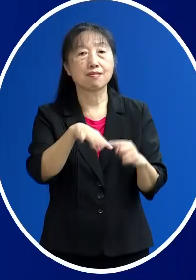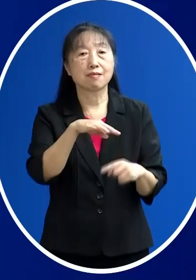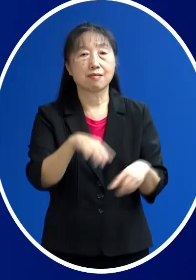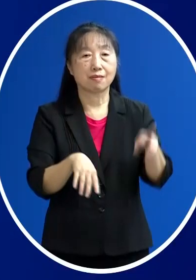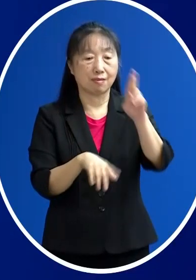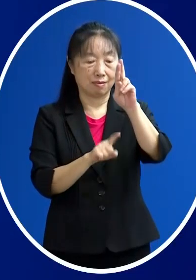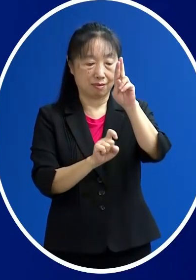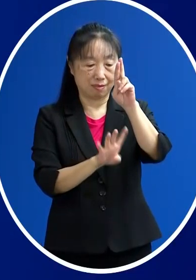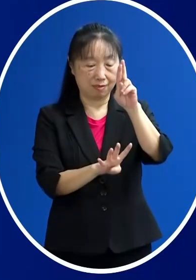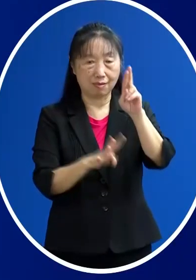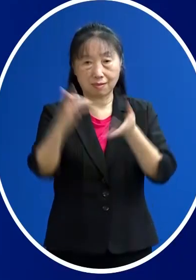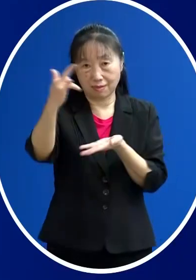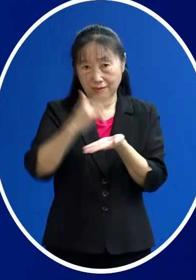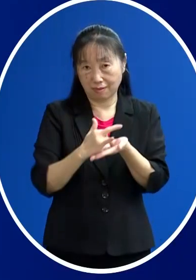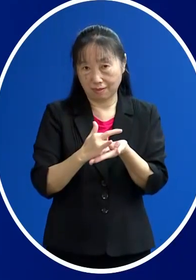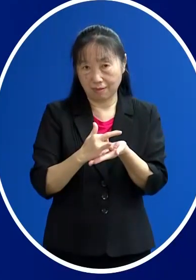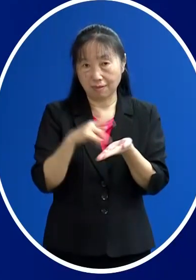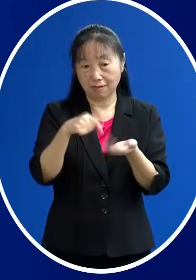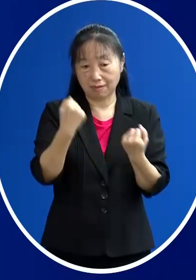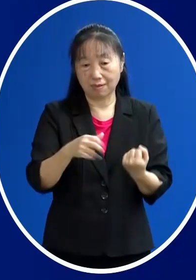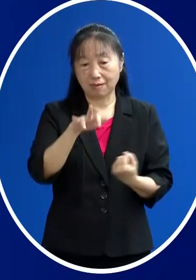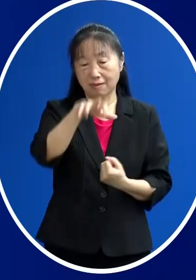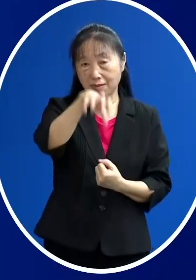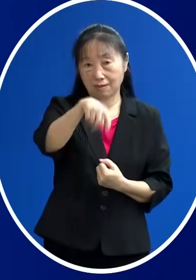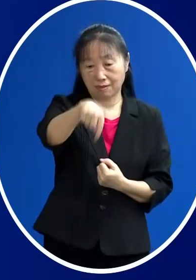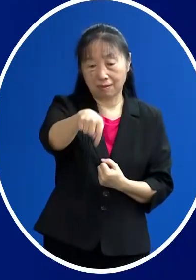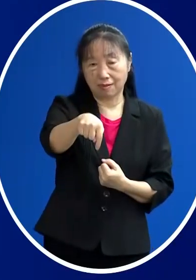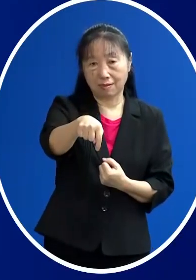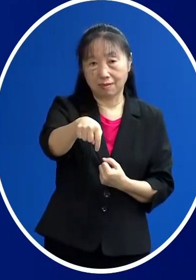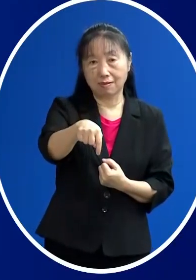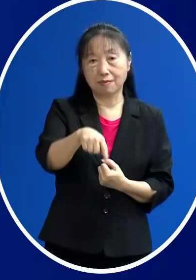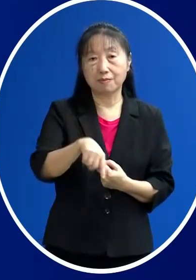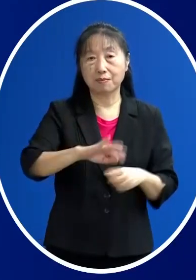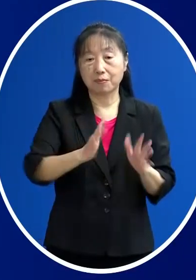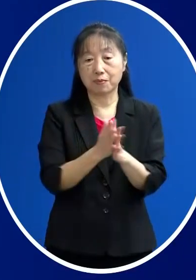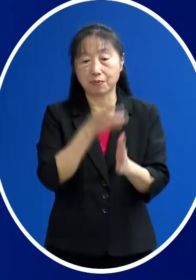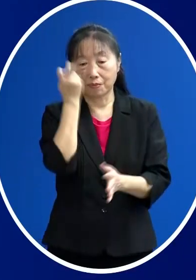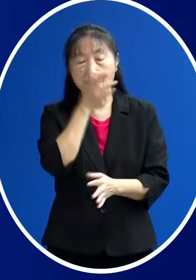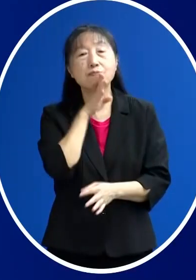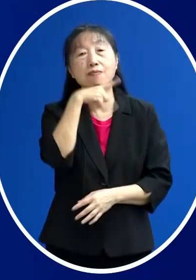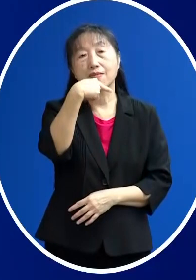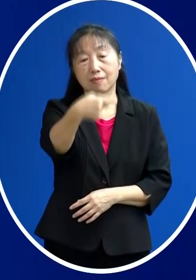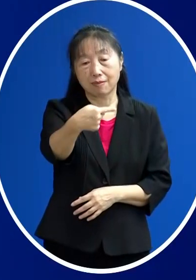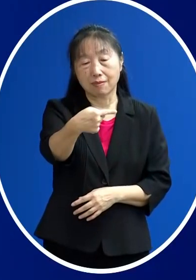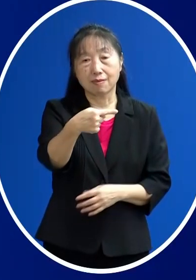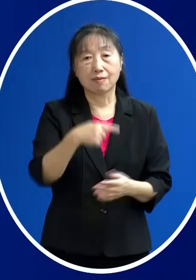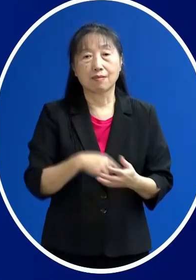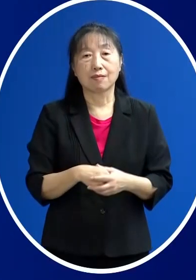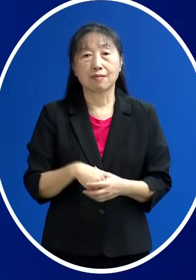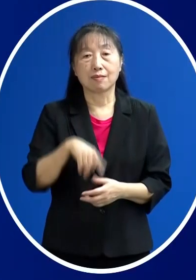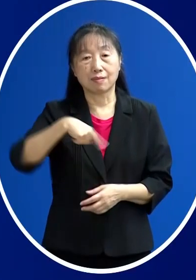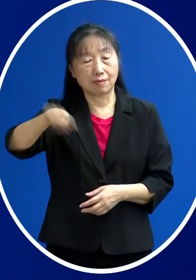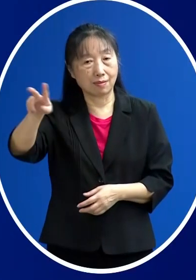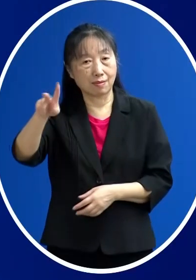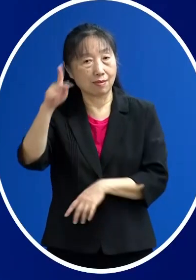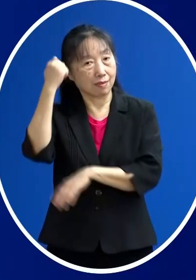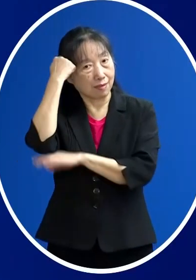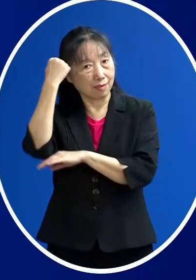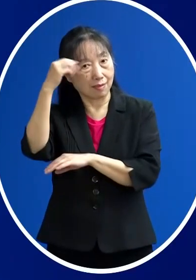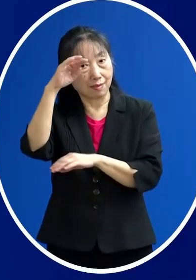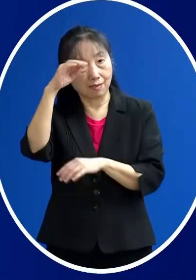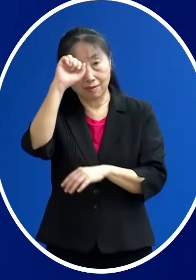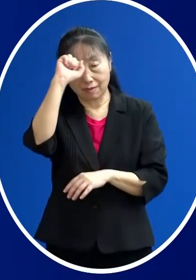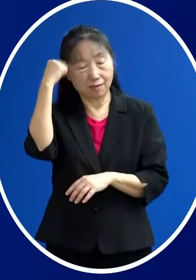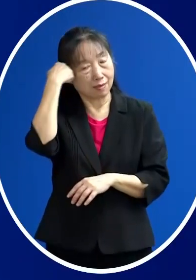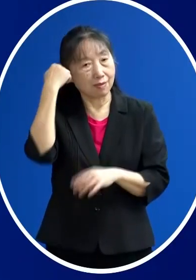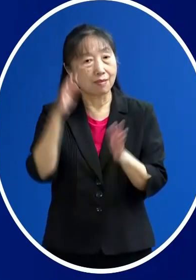號的時候入境 入境在我們機場做這個拖曳的採檢是陰性不過他住到防疫旅館之後 12